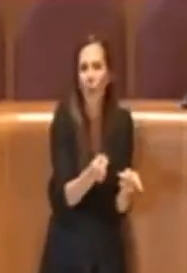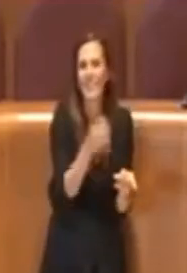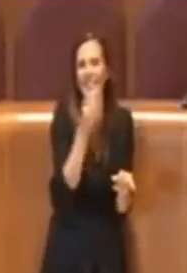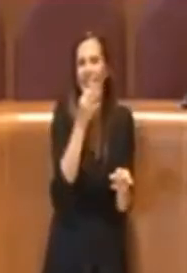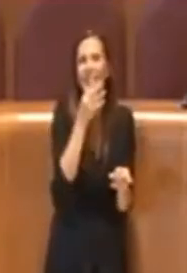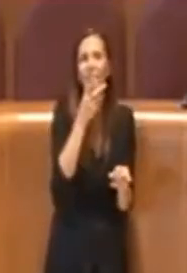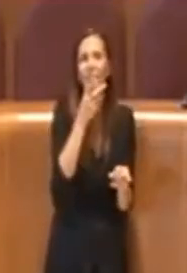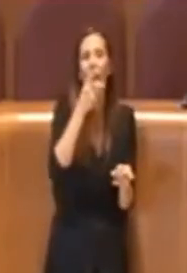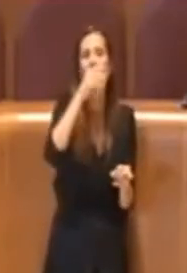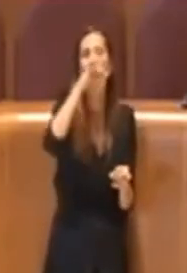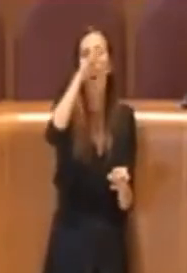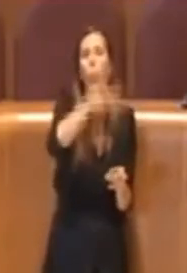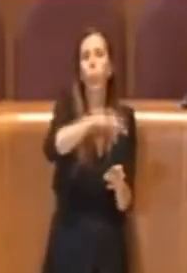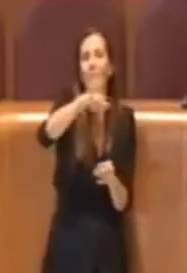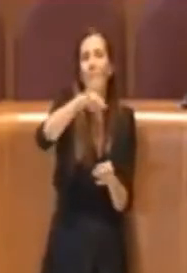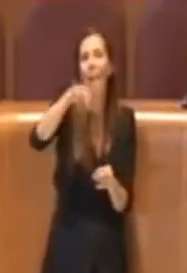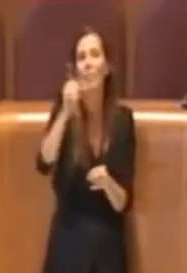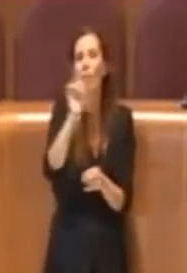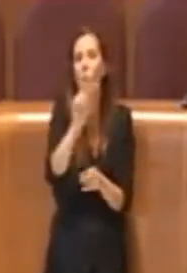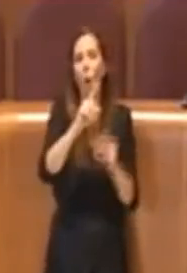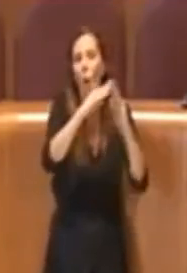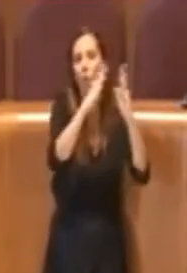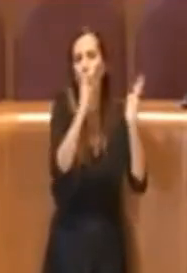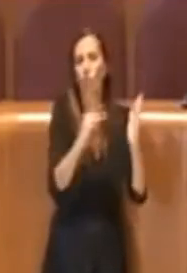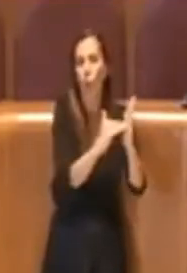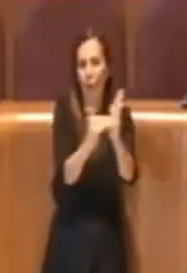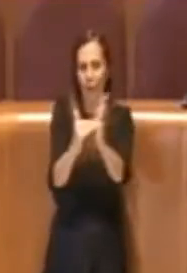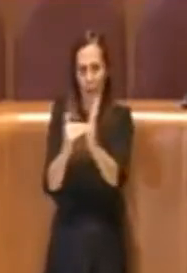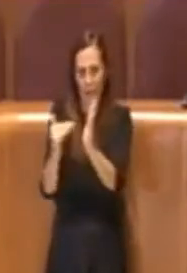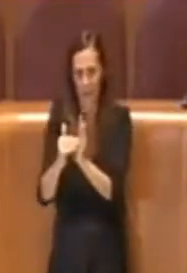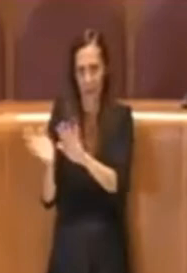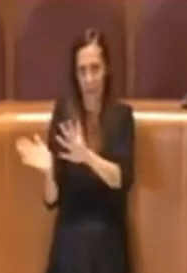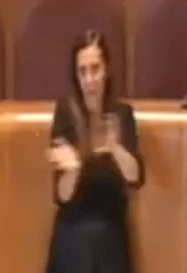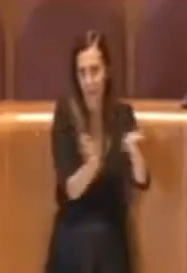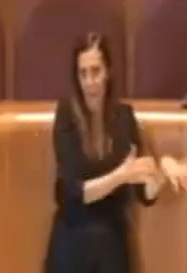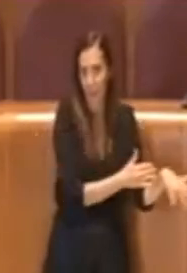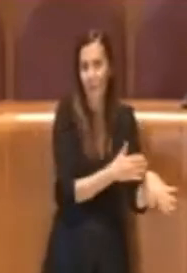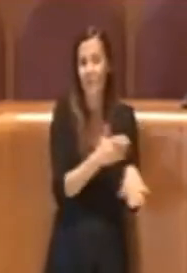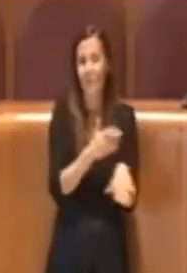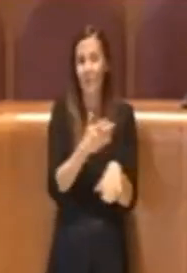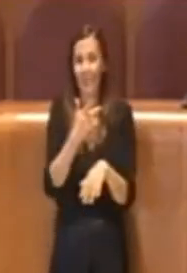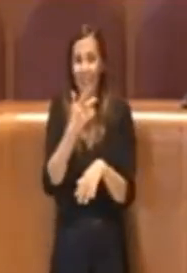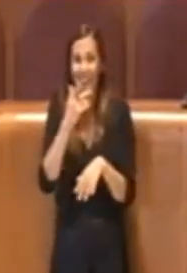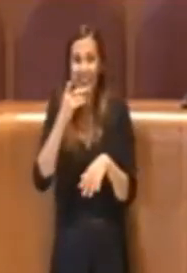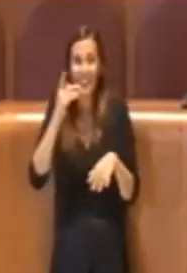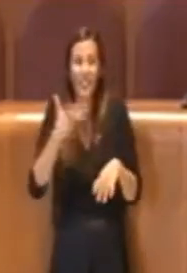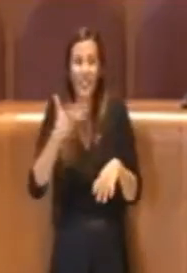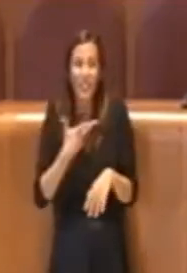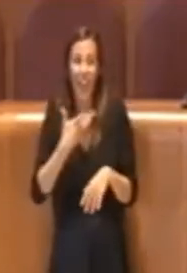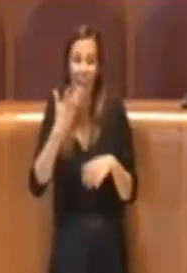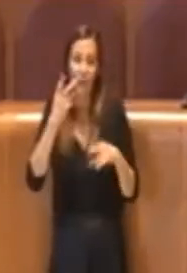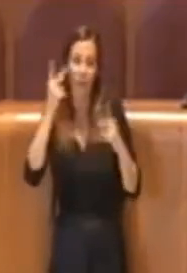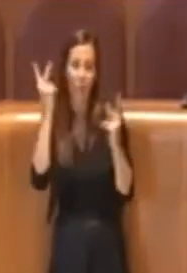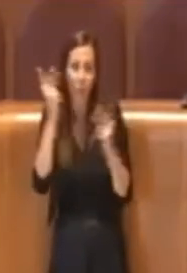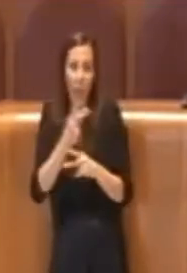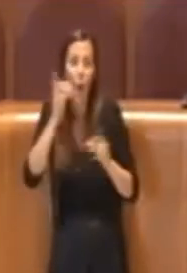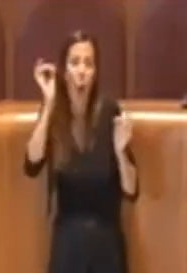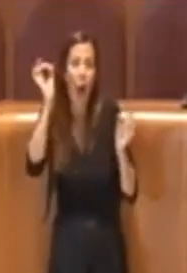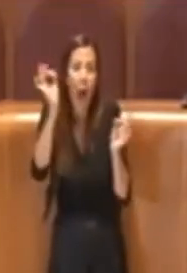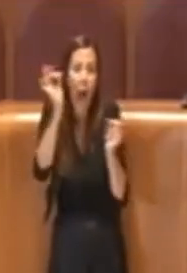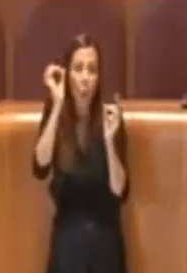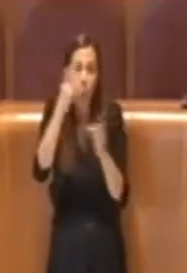lesa rispetto a quelle denunce che erano dei singoli casi, singoli per carità, non si vuole